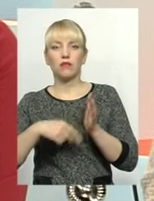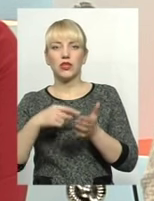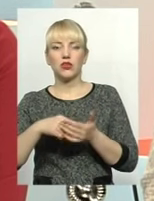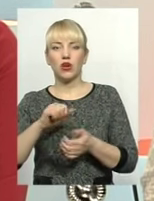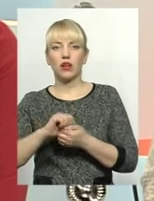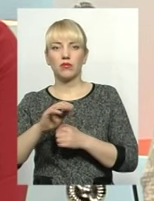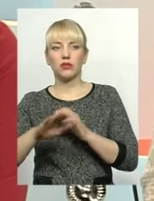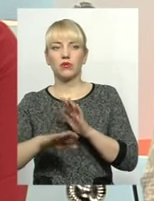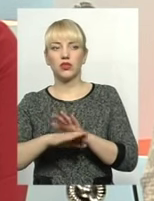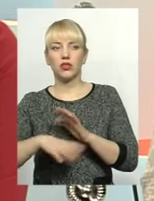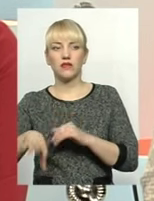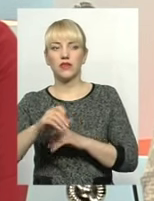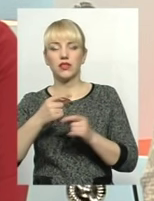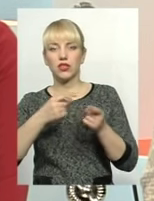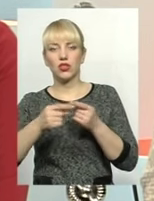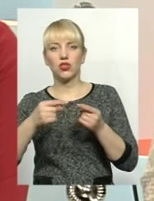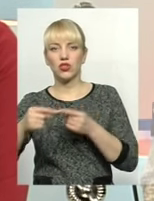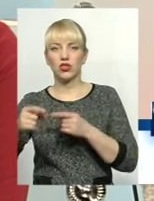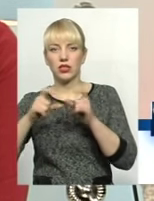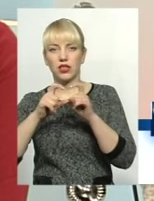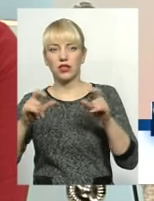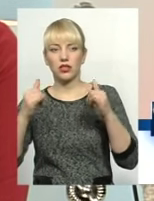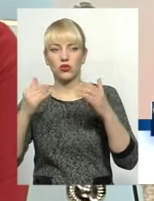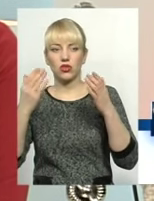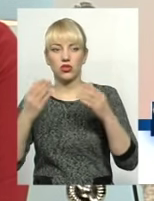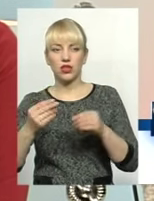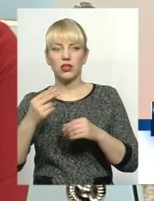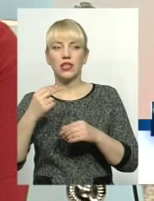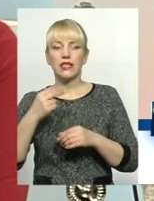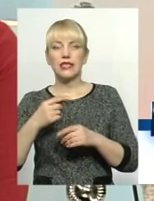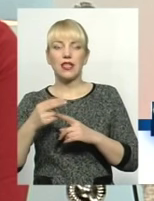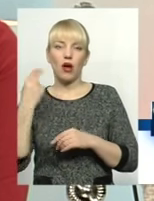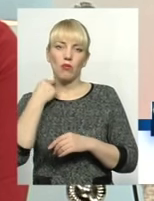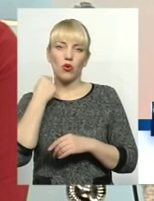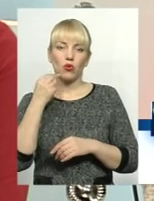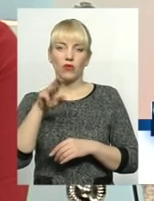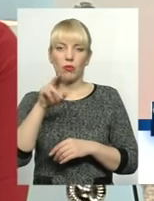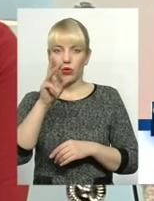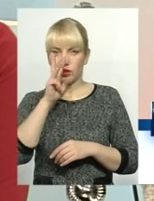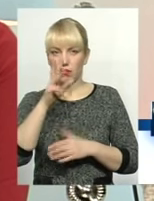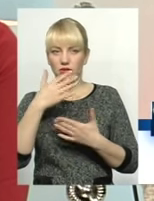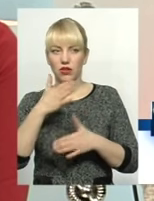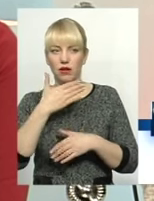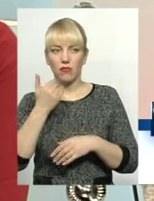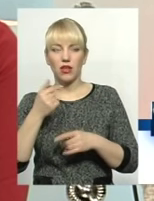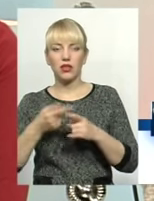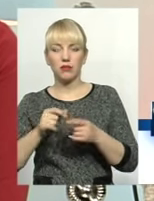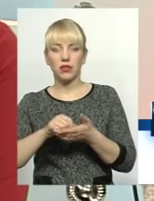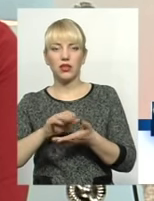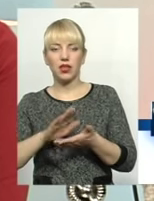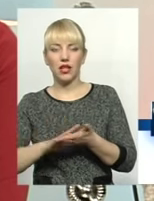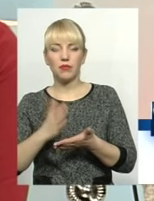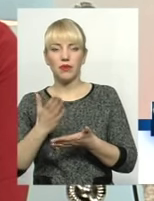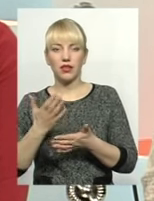-Подільського. Всі інші заклади на сьогоднішній день заборгованості по заробітній платі не мають, за тими даними, які є в Національній службі